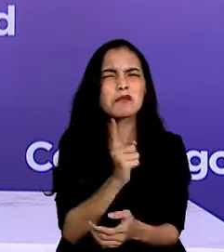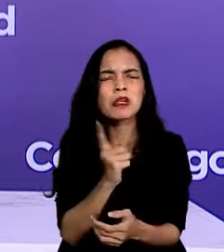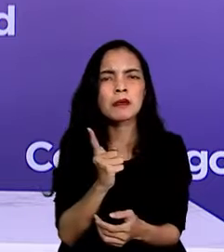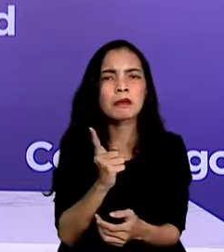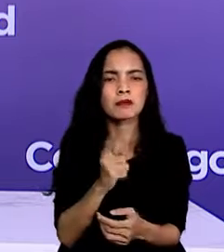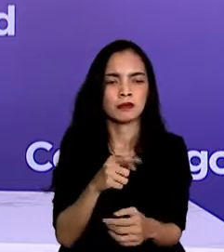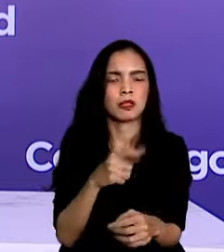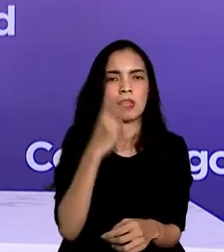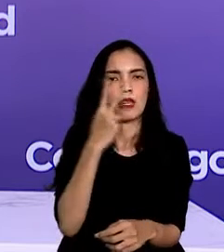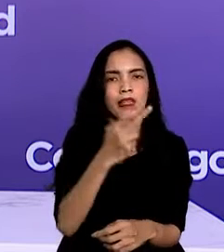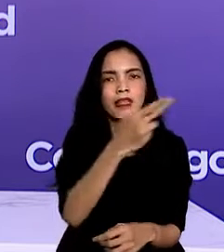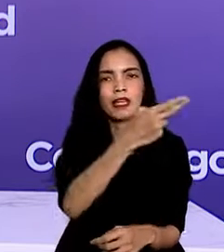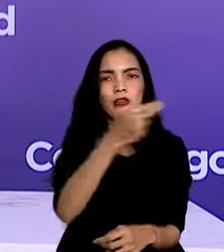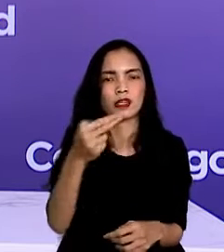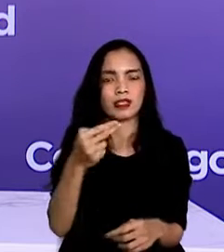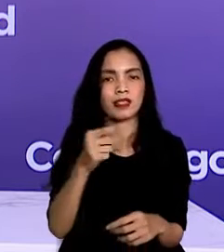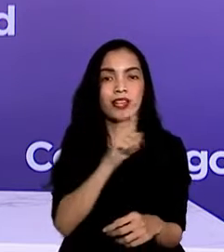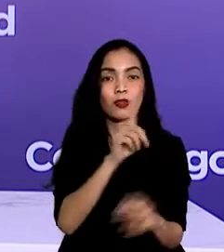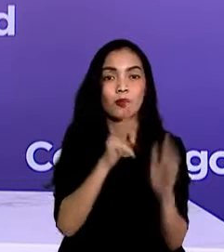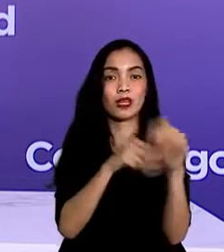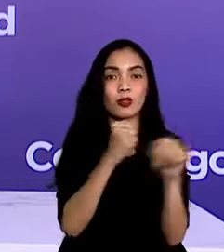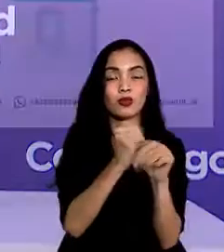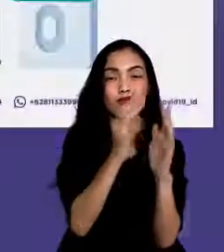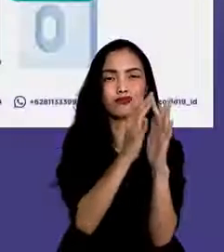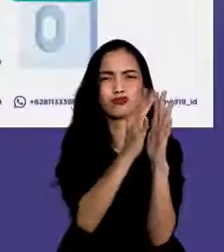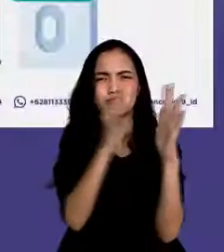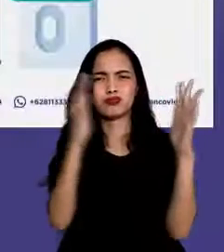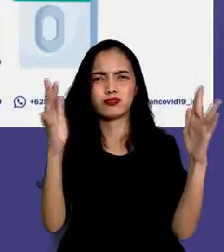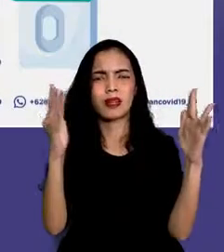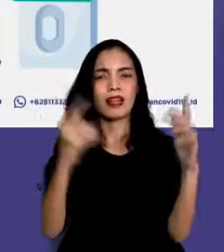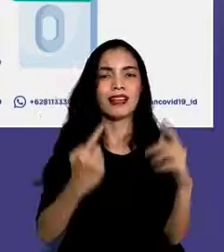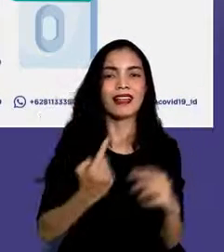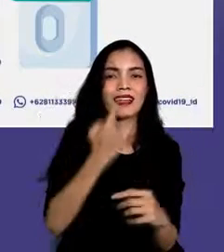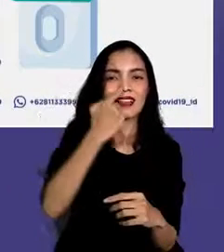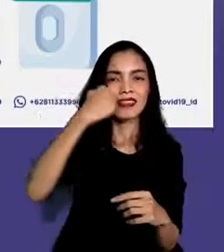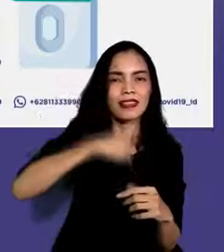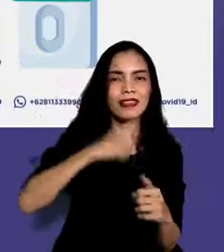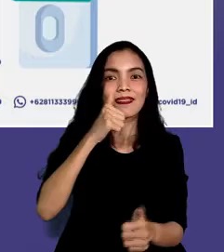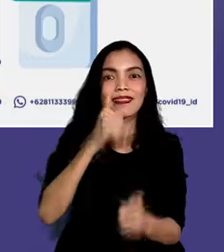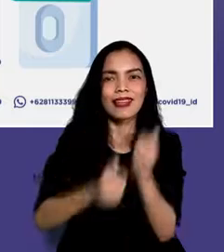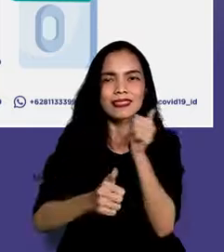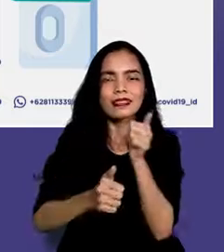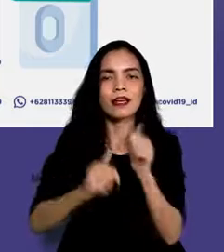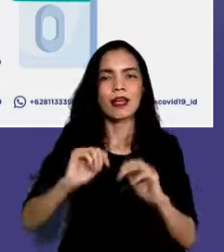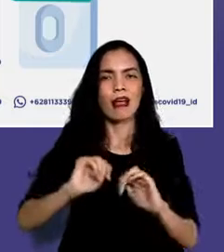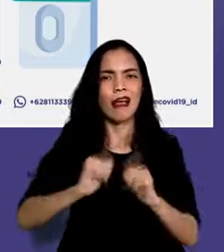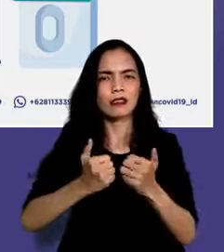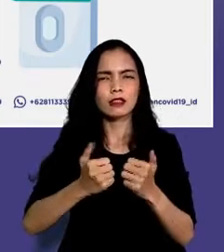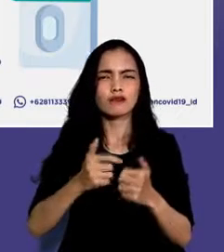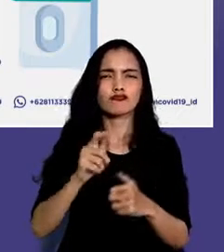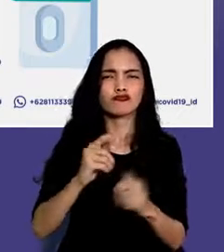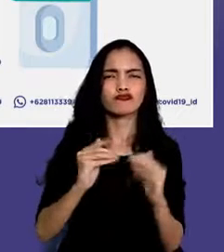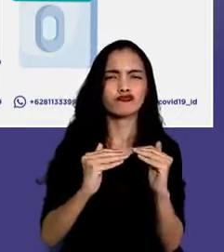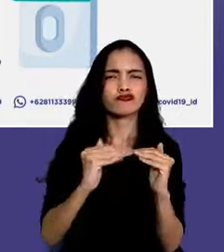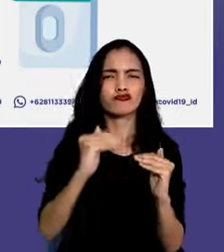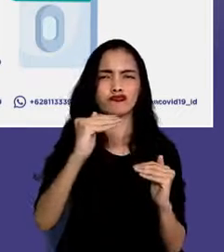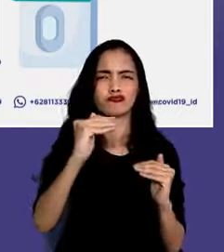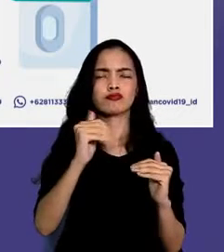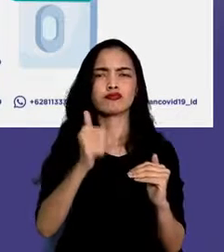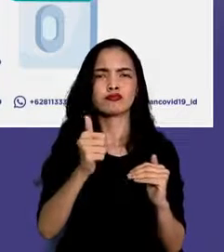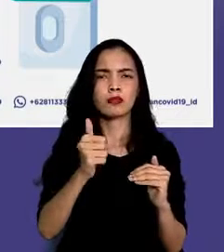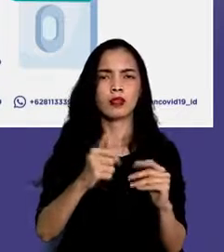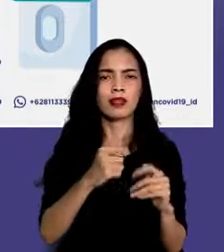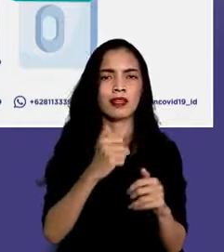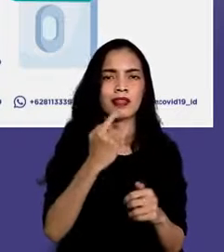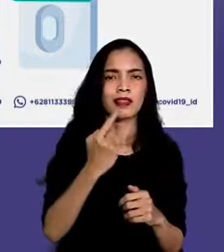nasional selama seminggu terakhir upaya testing memperlihatkan perkembangan yang baik yaitu jumlah rata